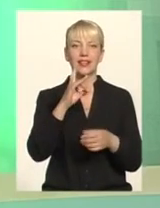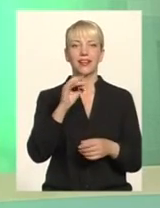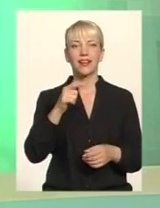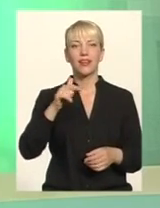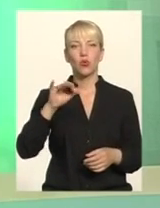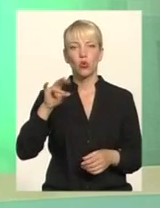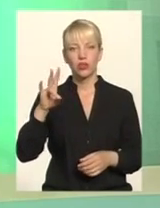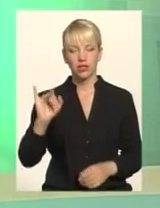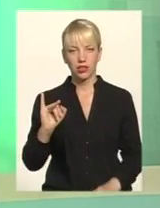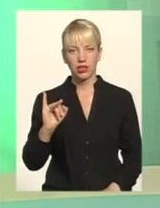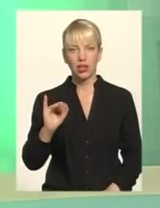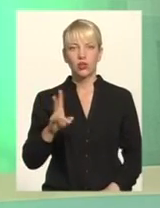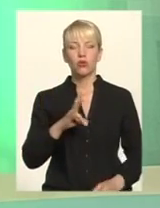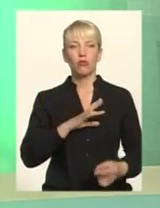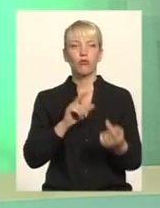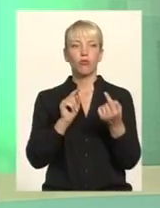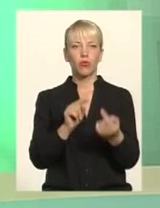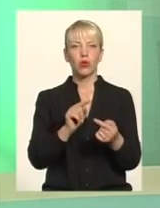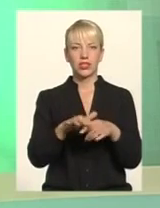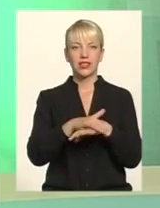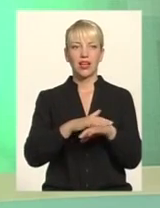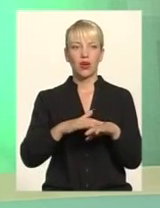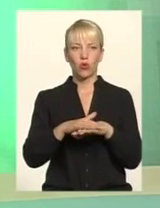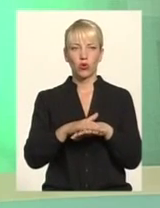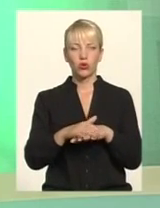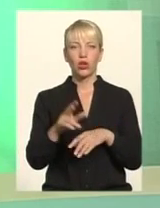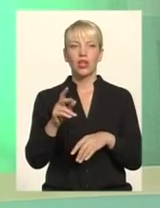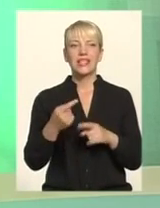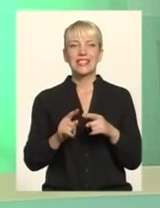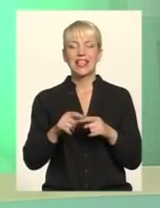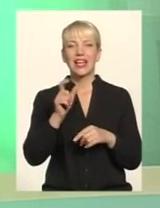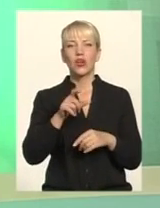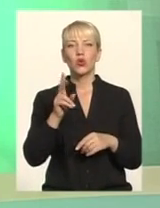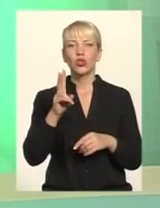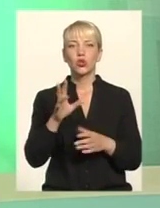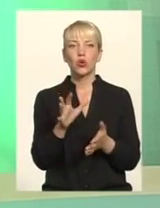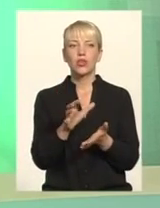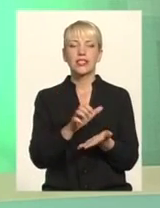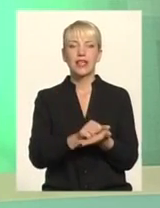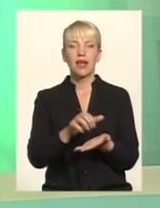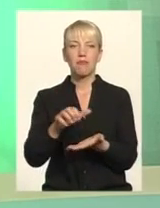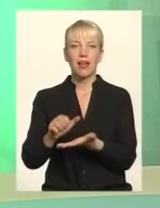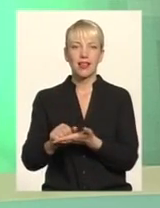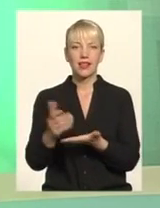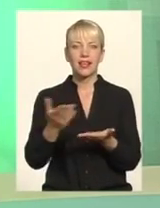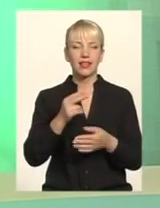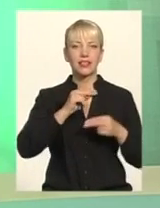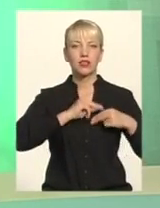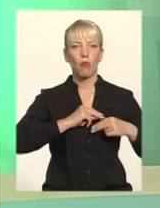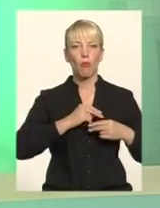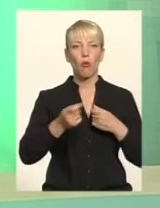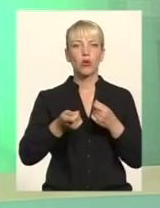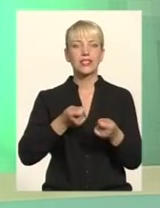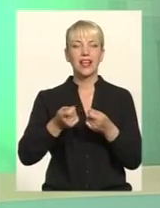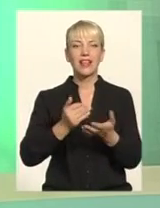які були проти народу, проти патріотів Це люди, які займали певні посади і доволі